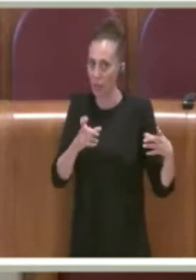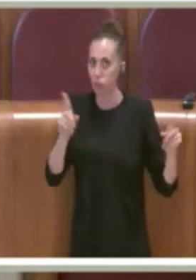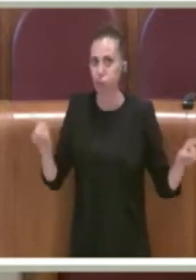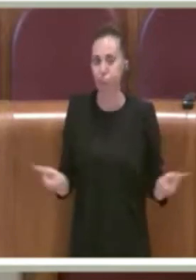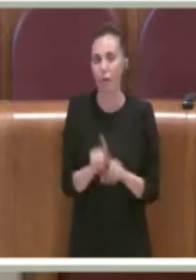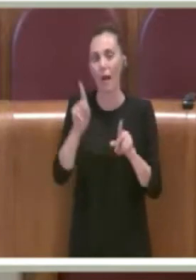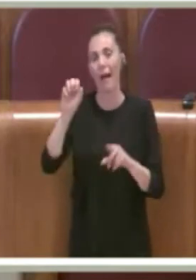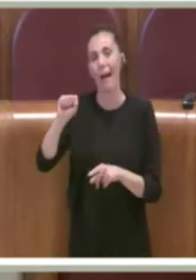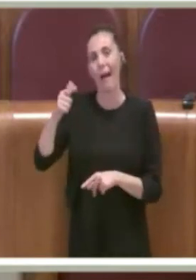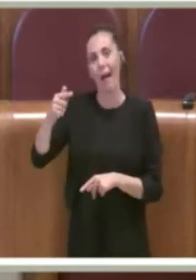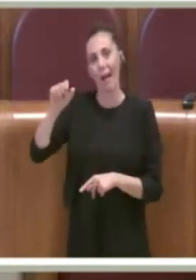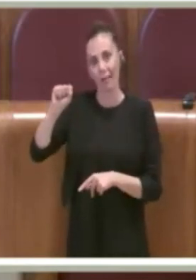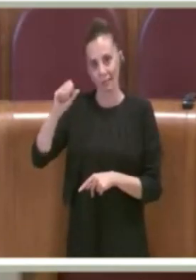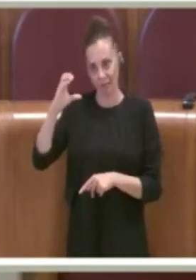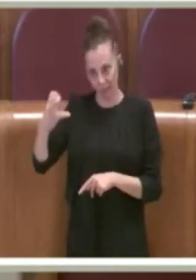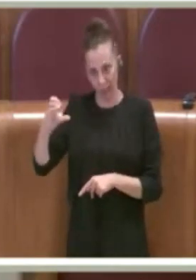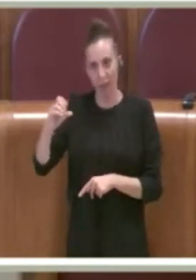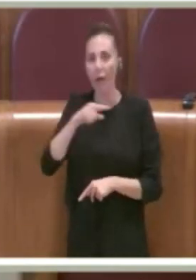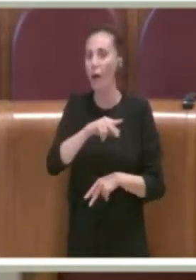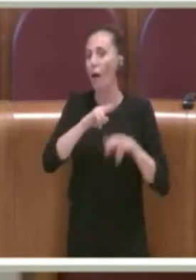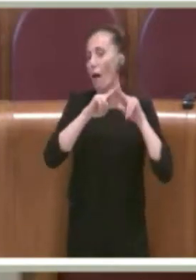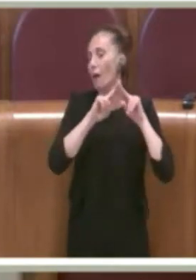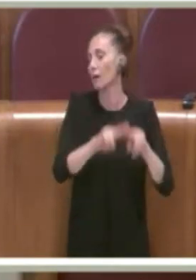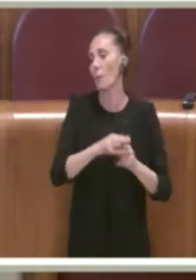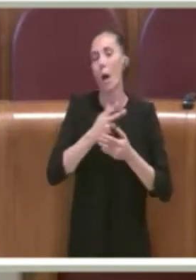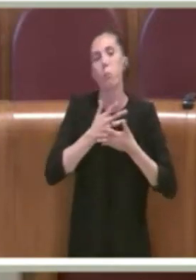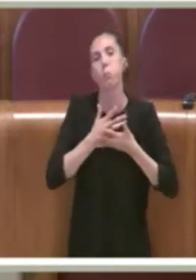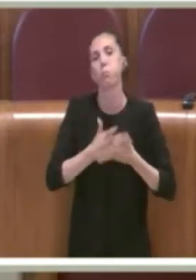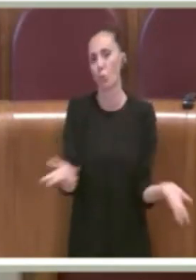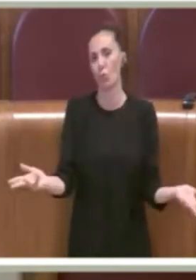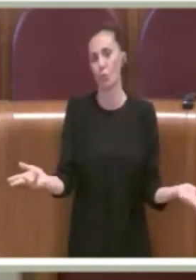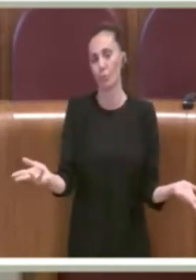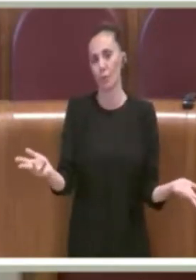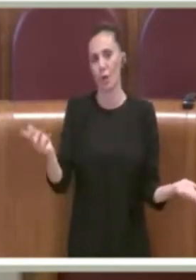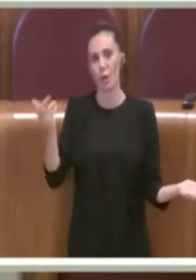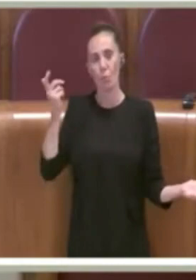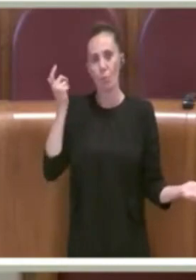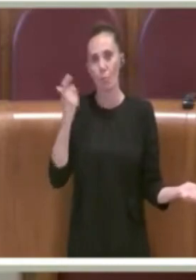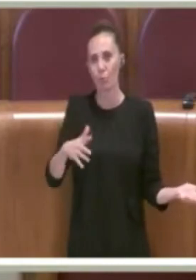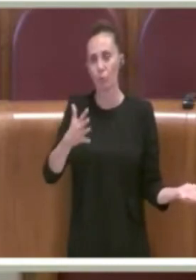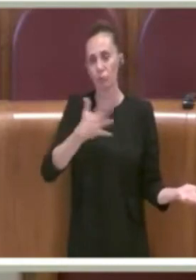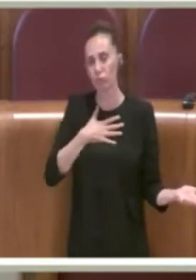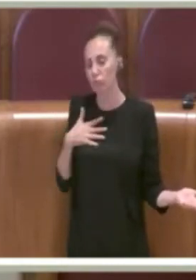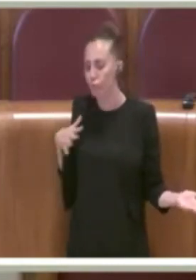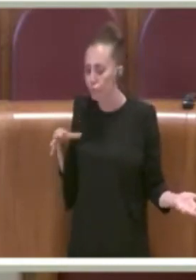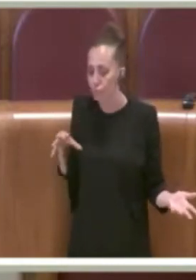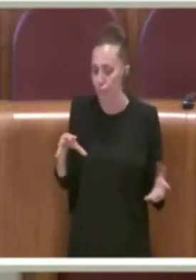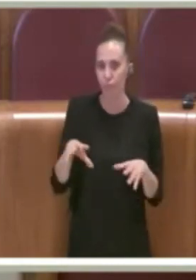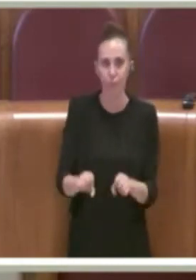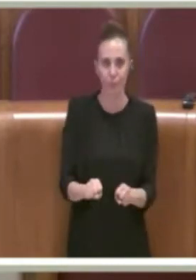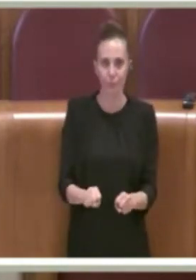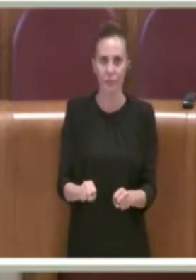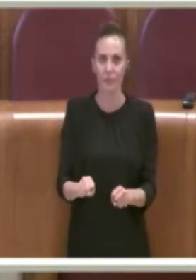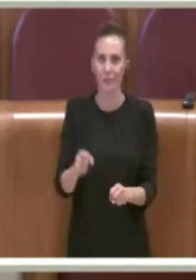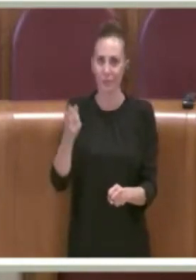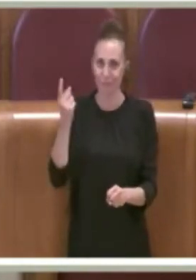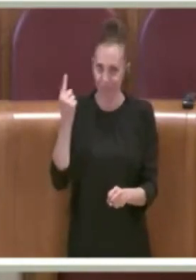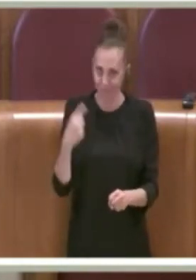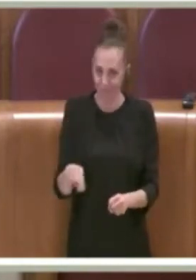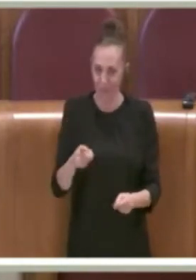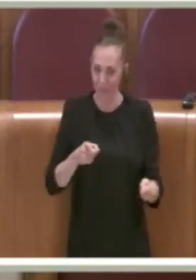Atac, la manteniamo pubblica, perché questo è stato il nostro impegno. È un momento di forte